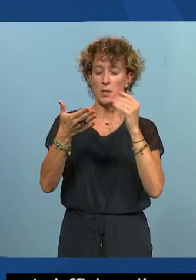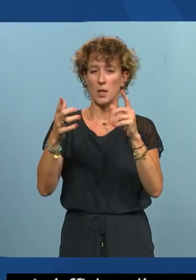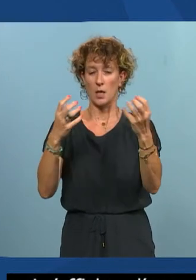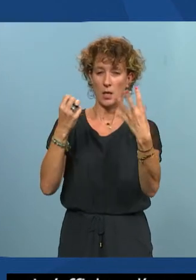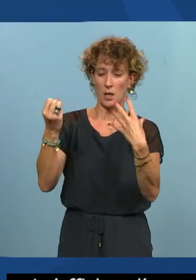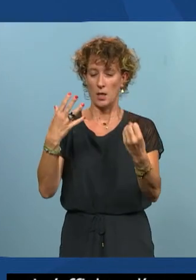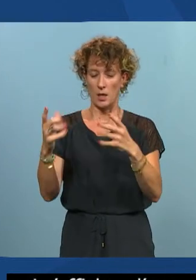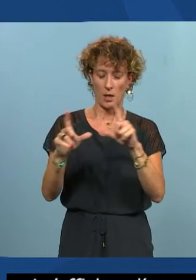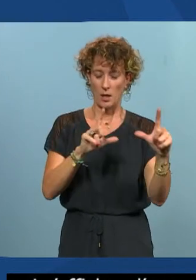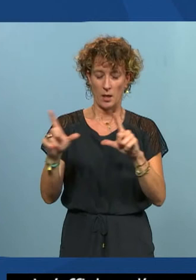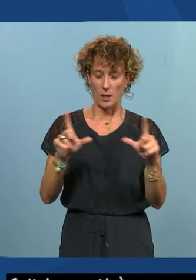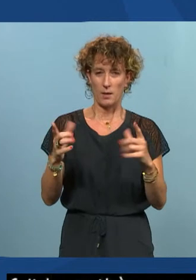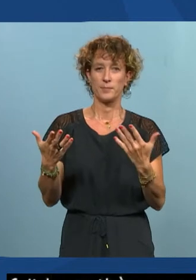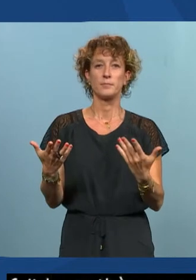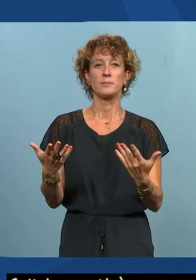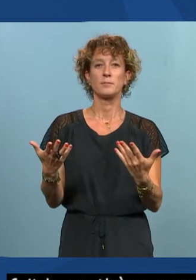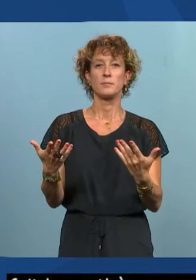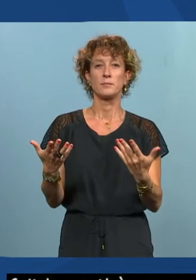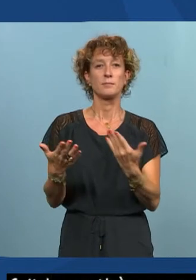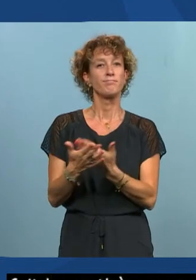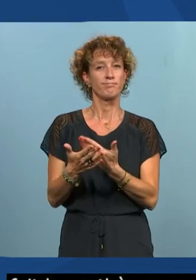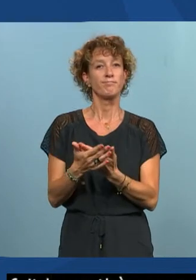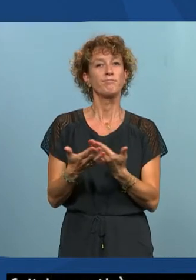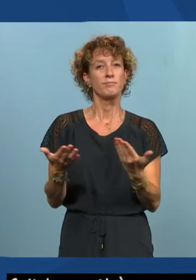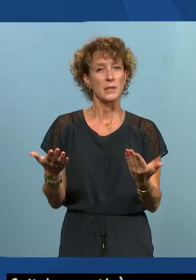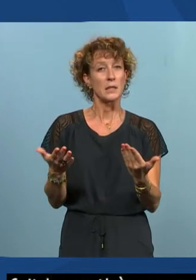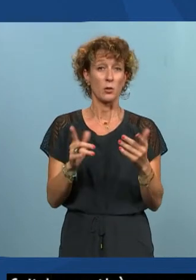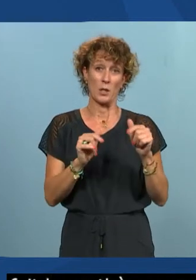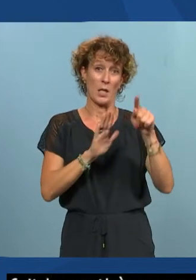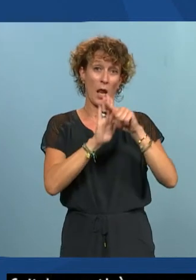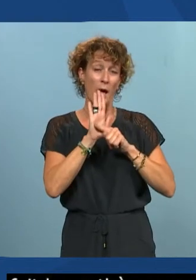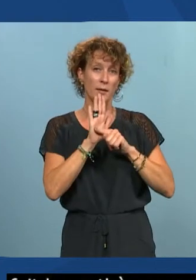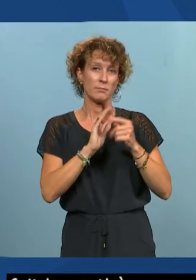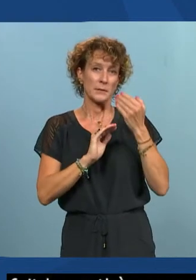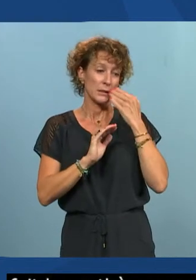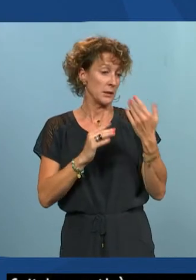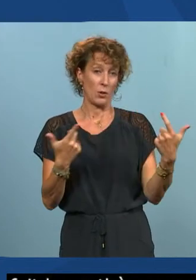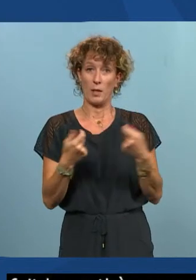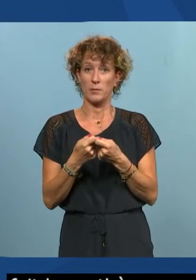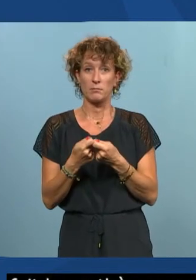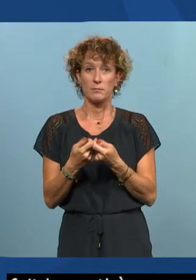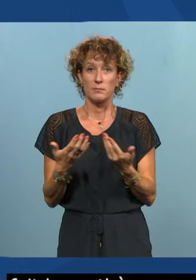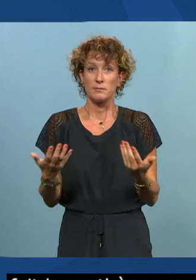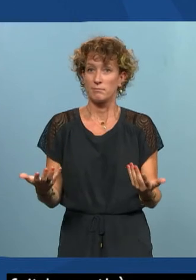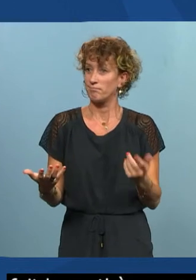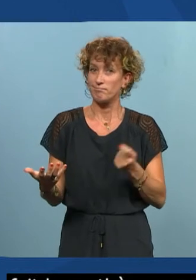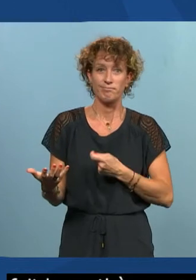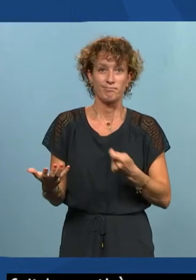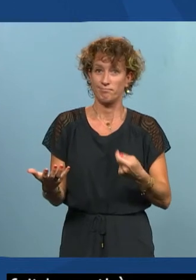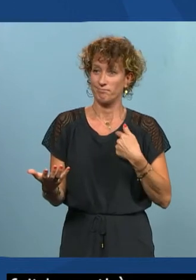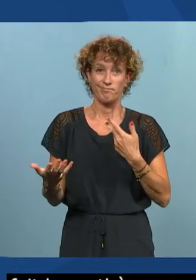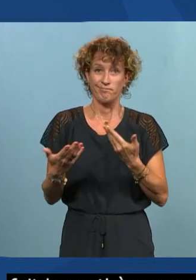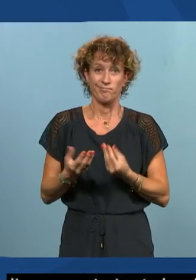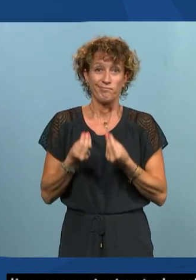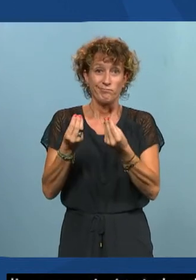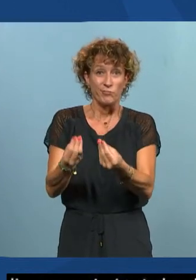clignote à côté systématiquement donc on a cette règle là qui est là si on l'applique indirectement on va devenir accessible ou directement